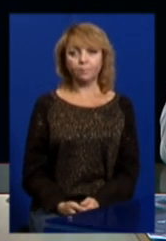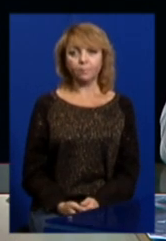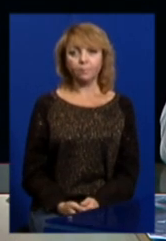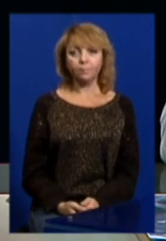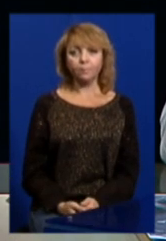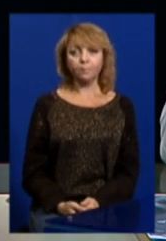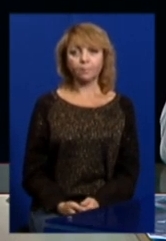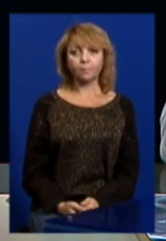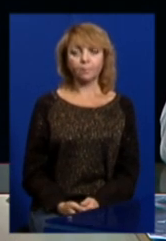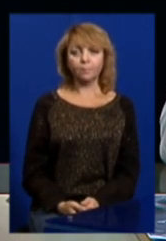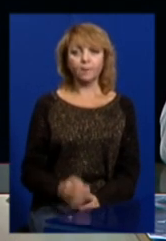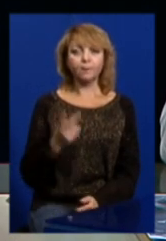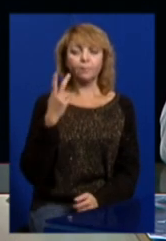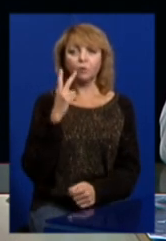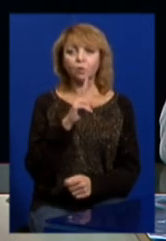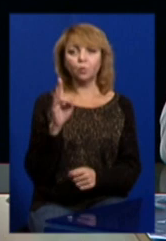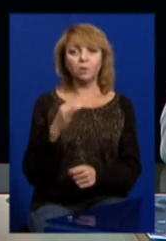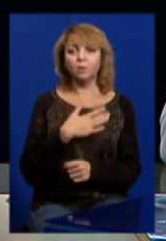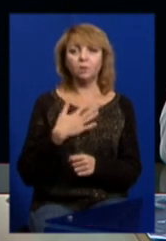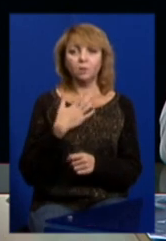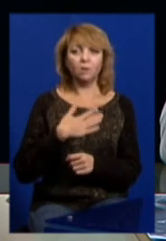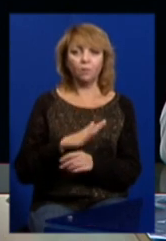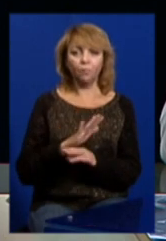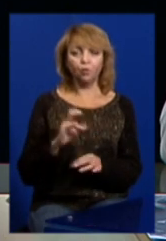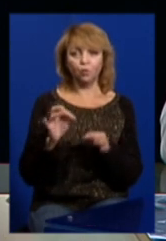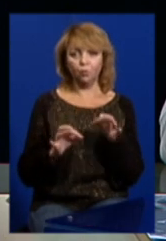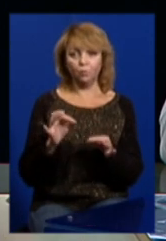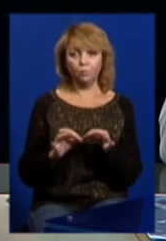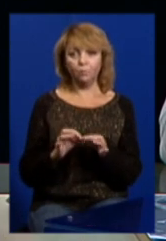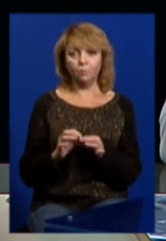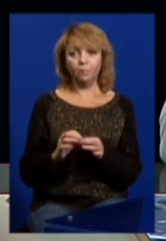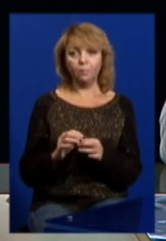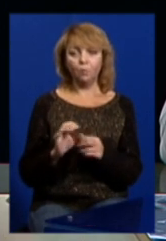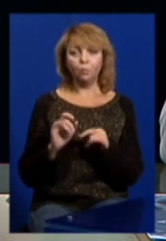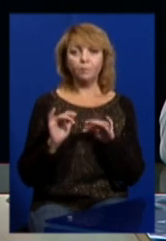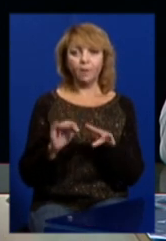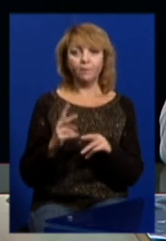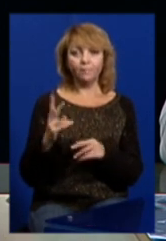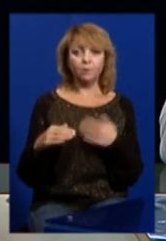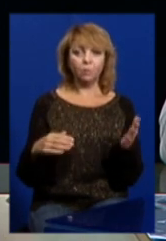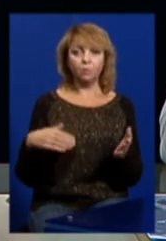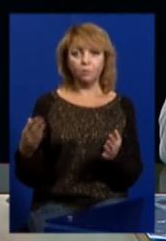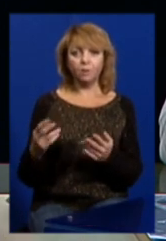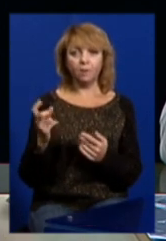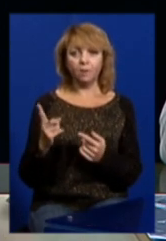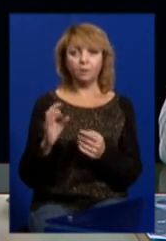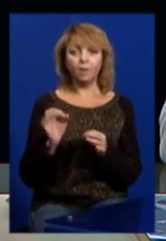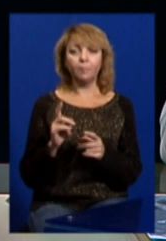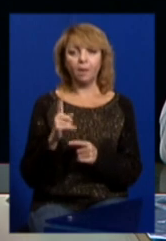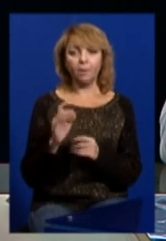Ну, завжди хтось незадоволений суддею у справі дві сторони, і, як правило, одна